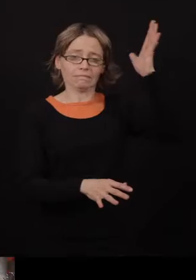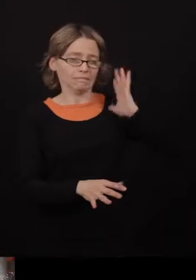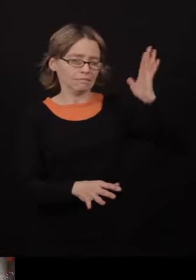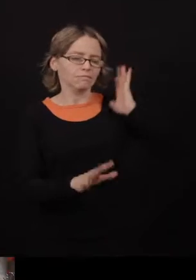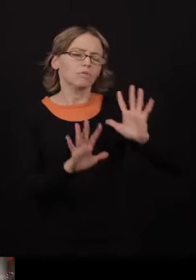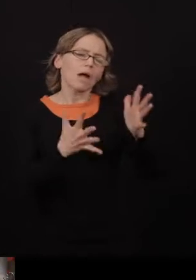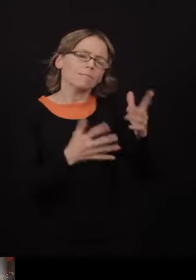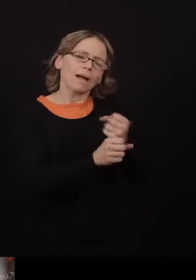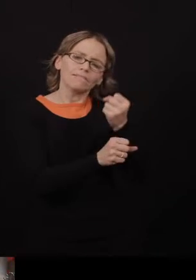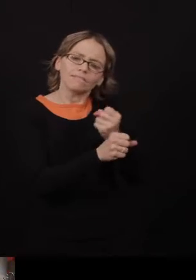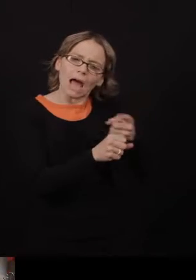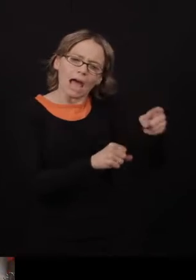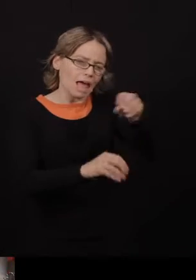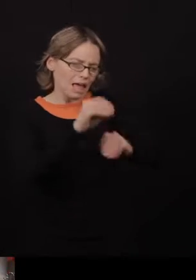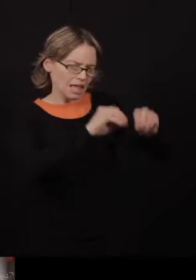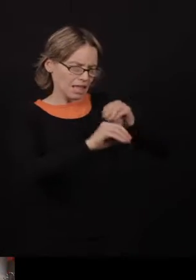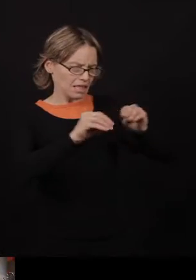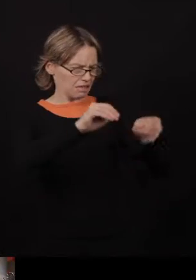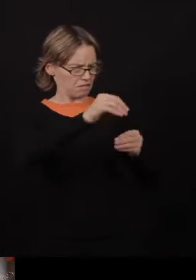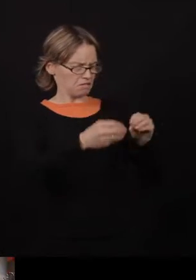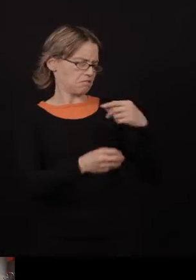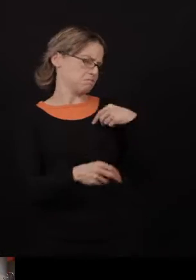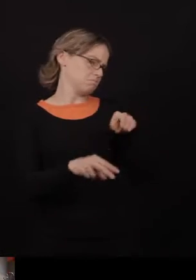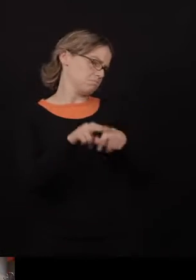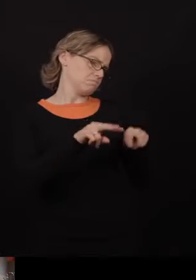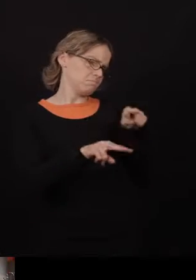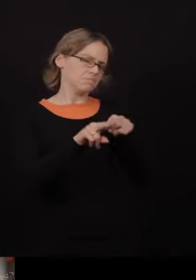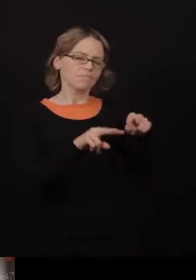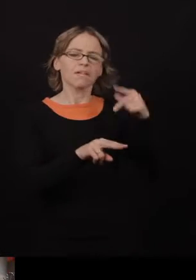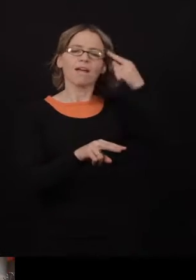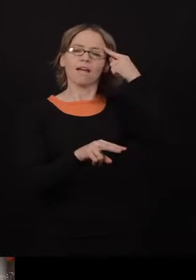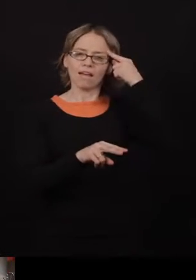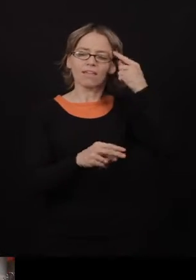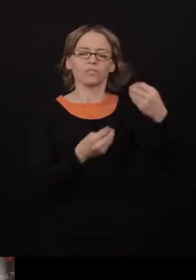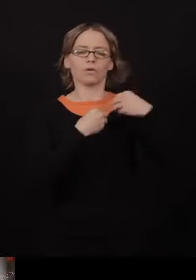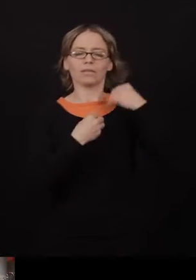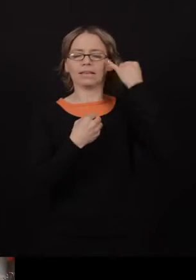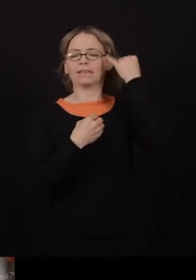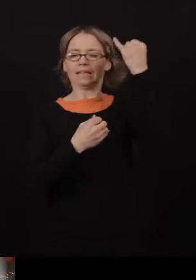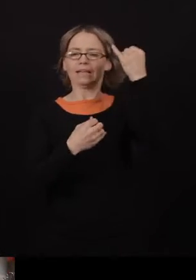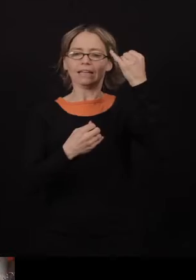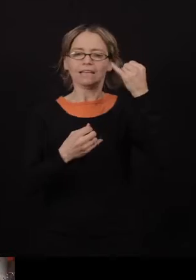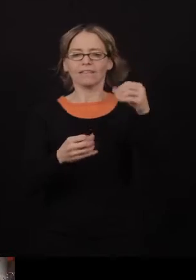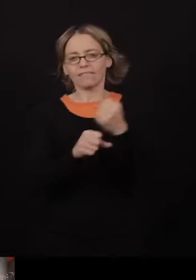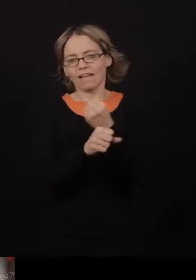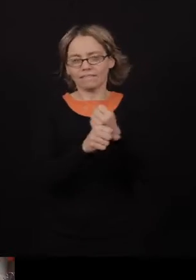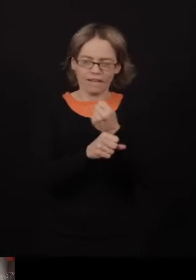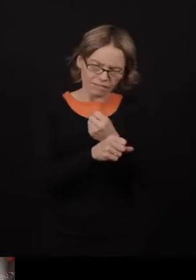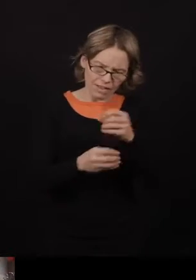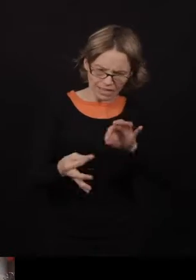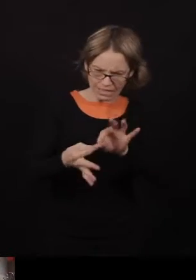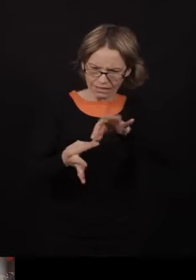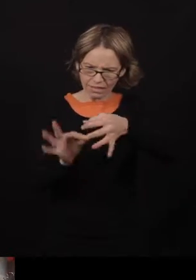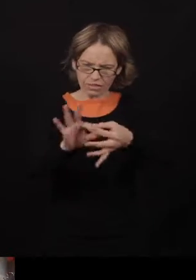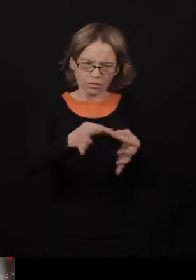siromousse et de cartomousse. Lorsque je l'ai terminée et que tout était clair dans ma tête, j'ai